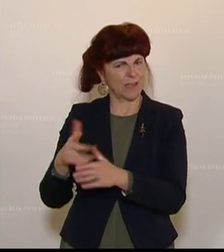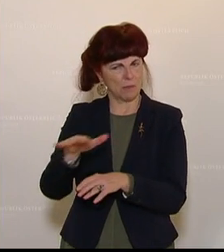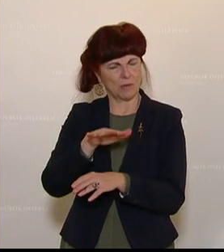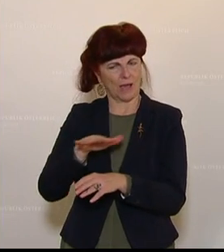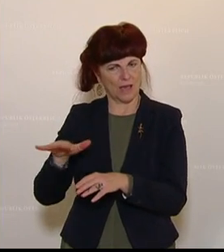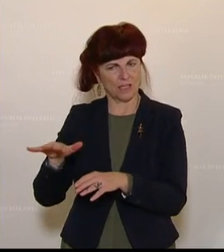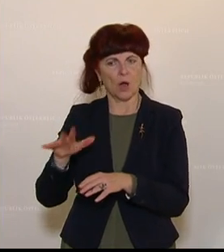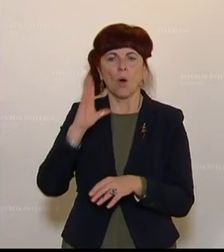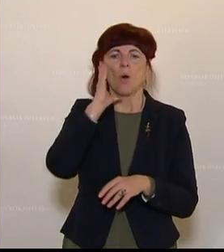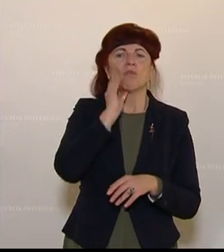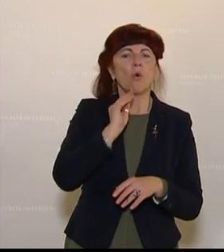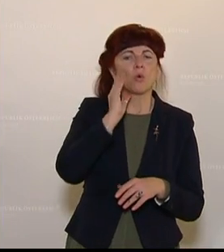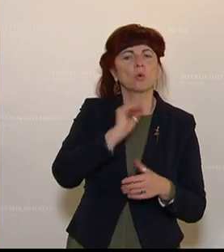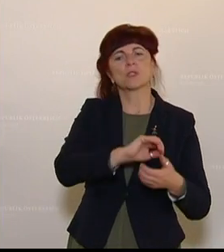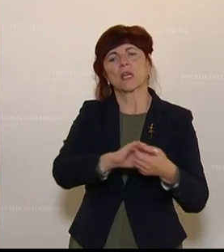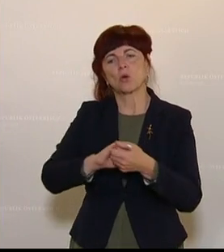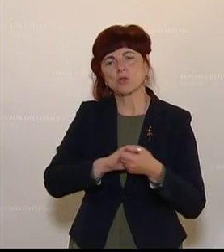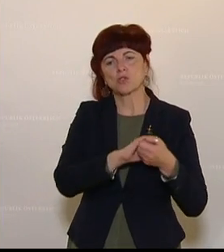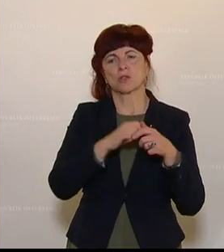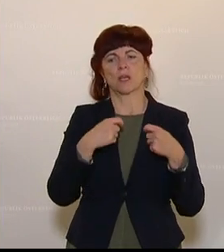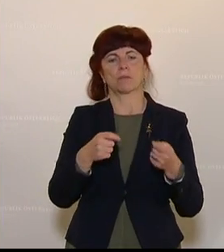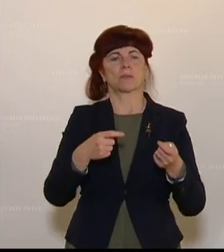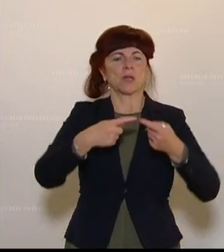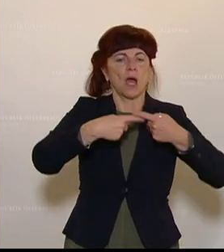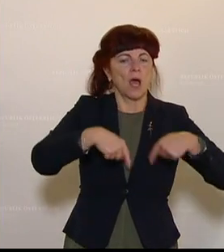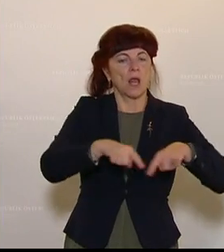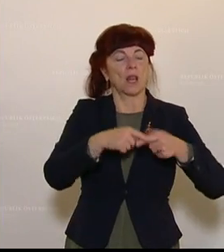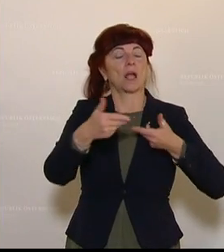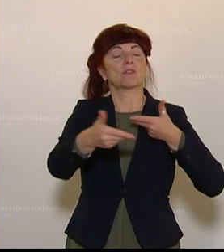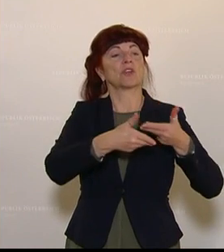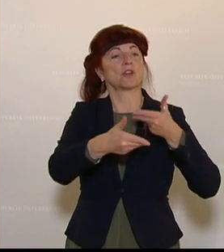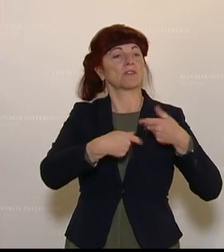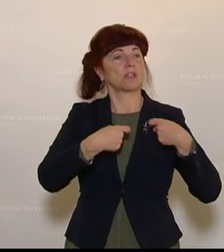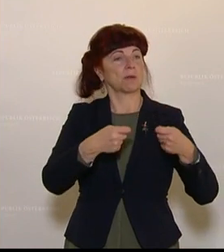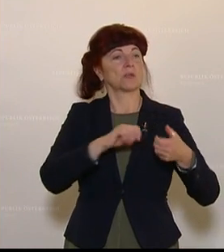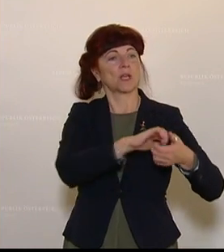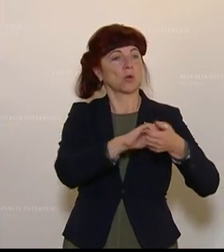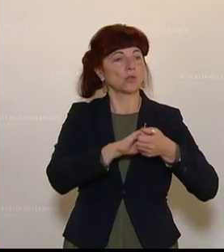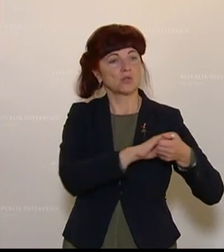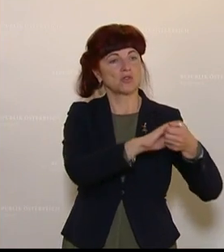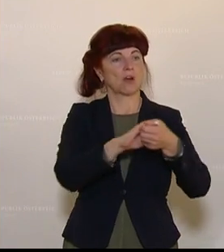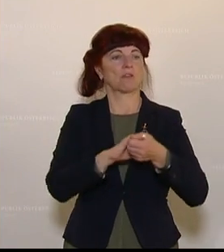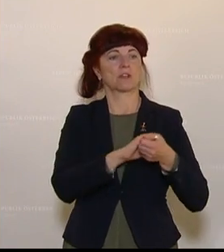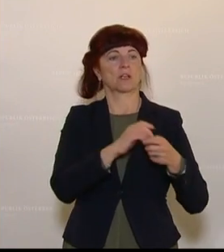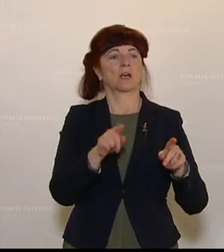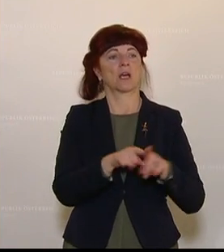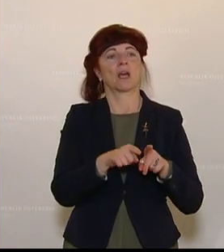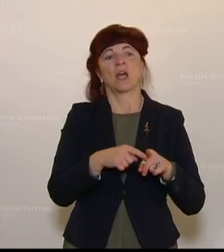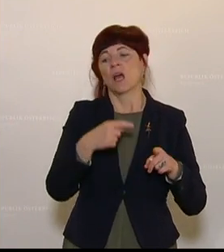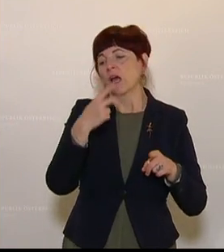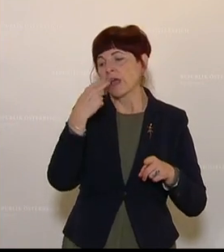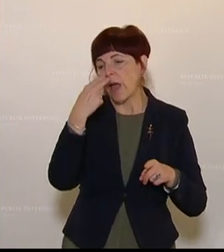Wohnungsgenossenschaften in der Landwirtschaft, die diversen Genossenschaften, Zennereigenossenschaften,